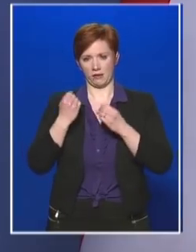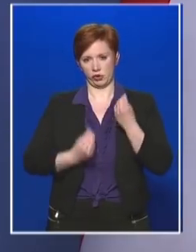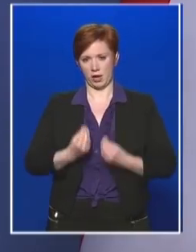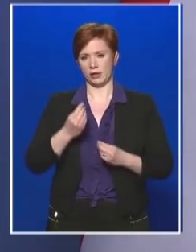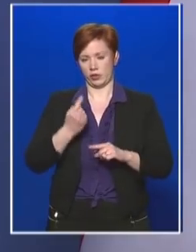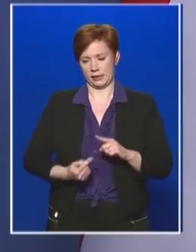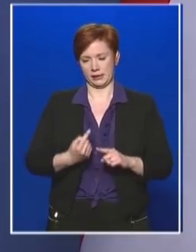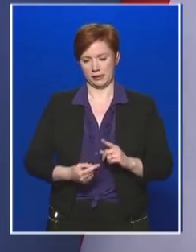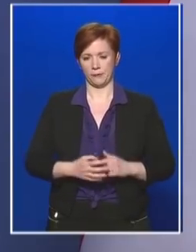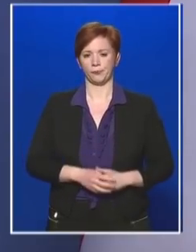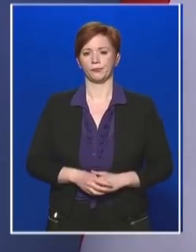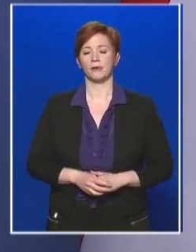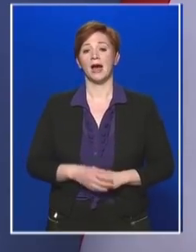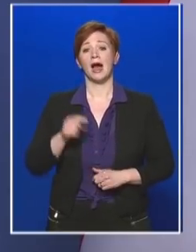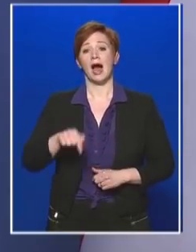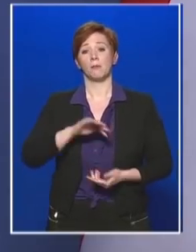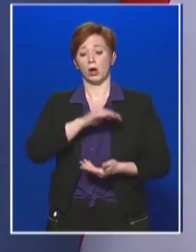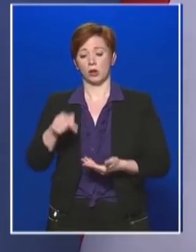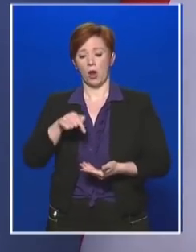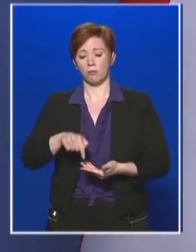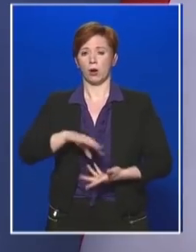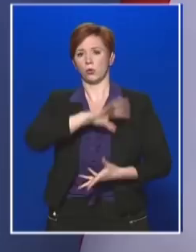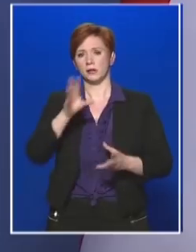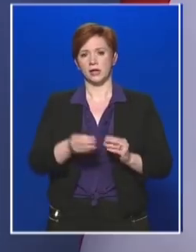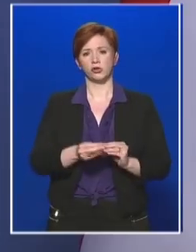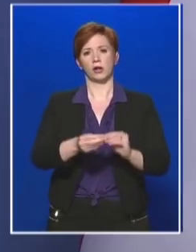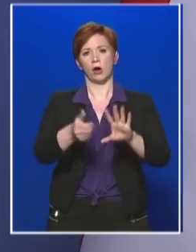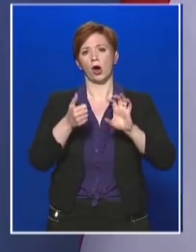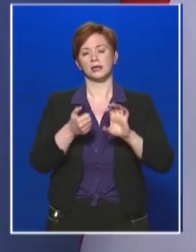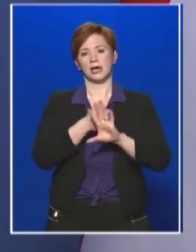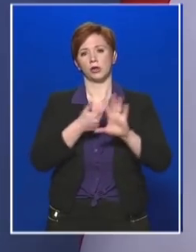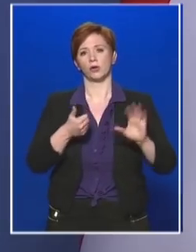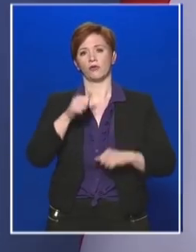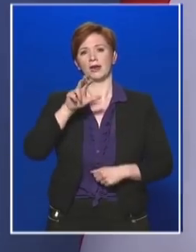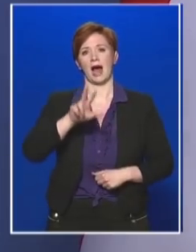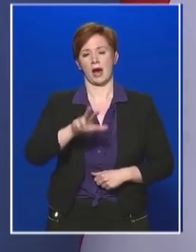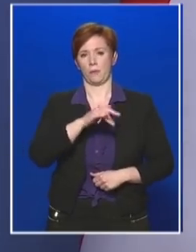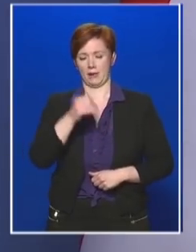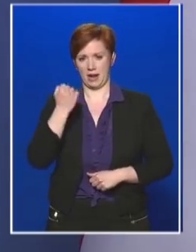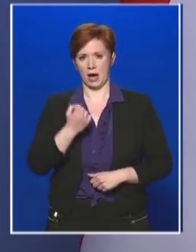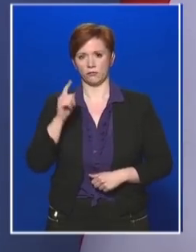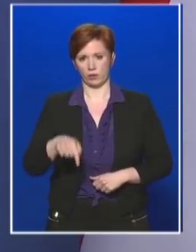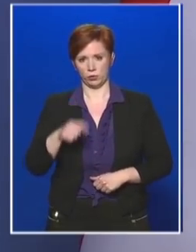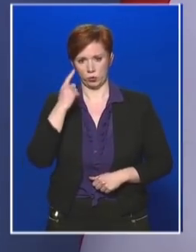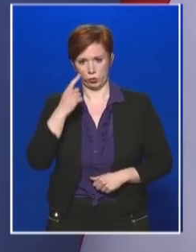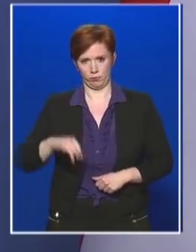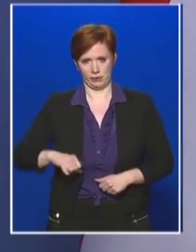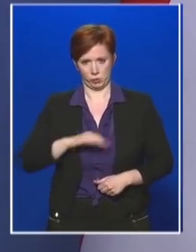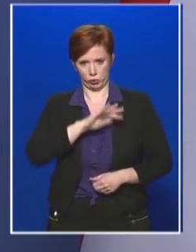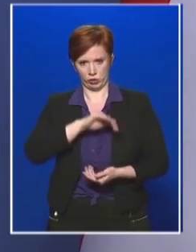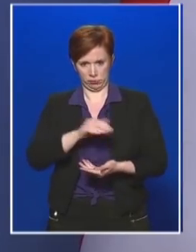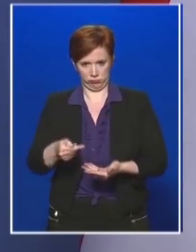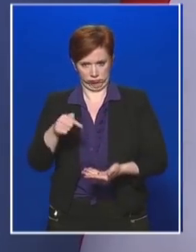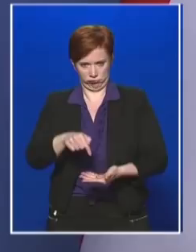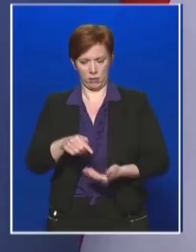az alapban ezzel összesen 663 milliárd forintot tudunk biztosítani. Szeretném